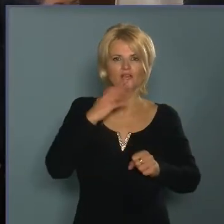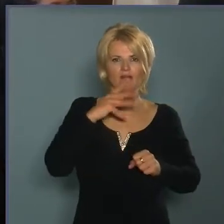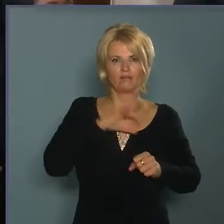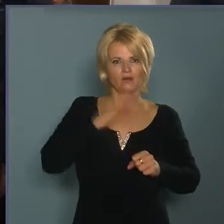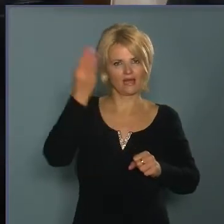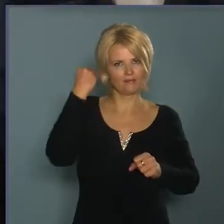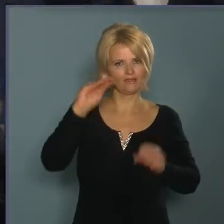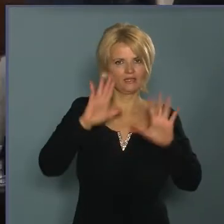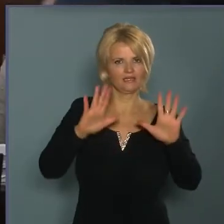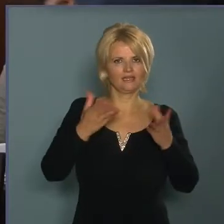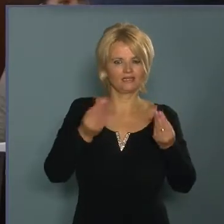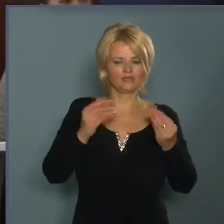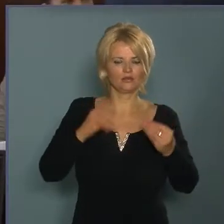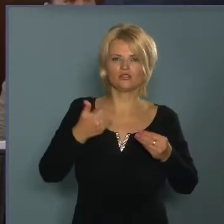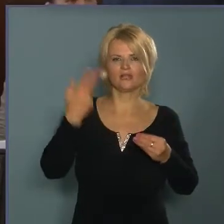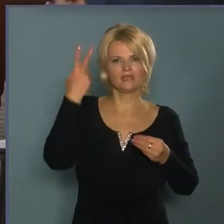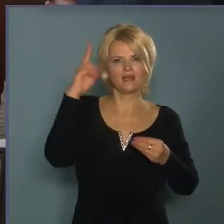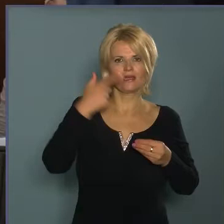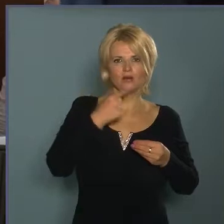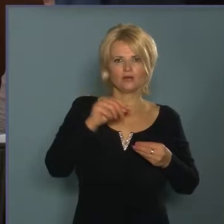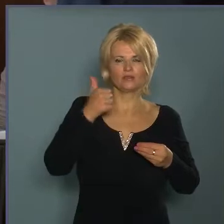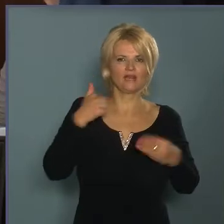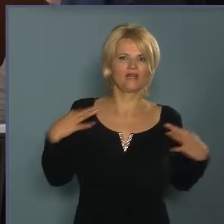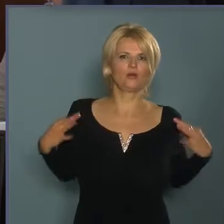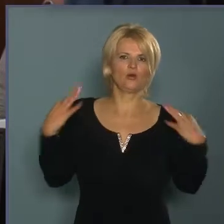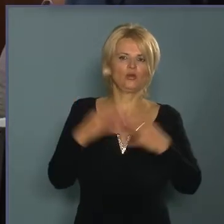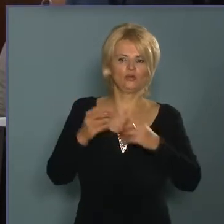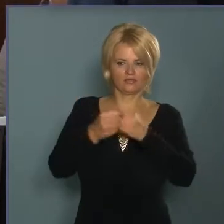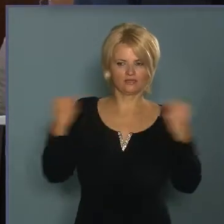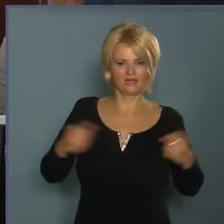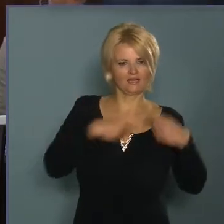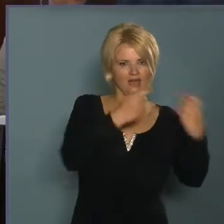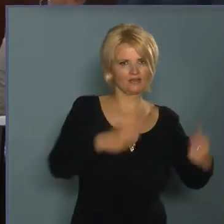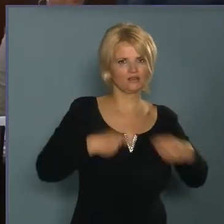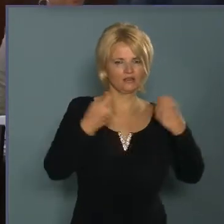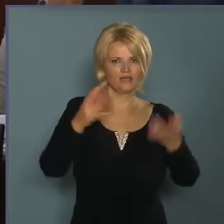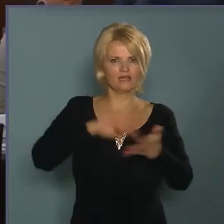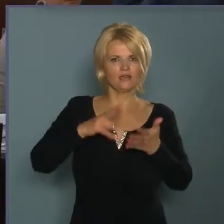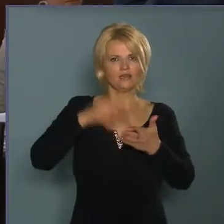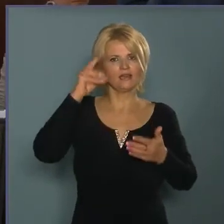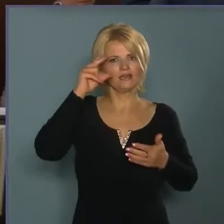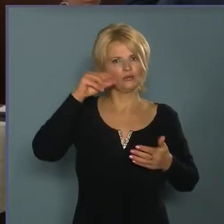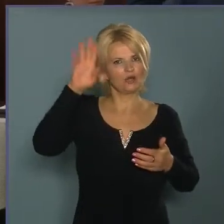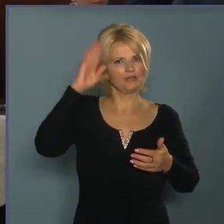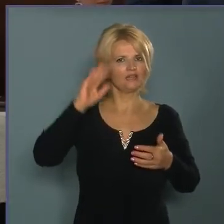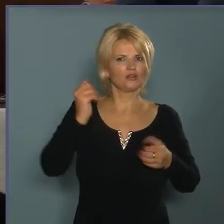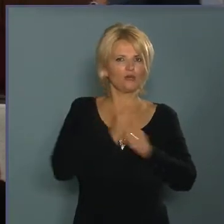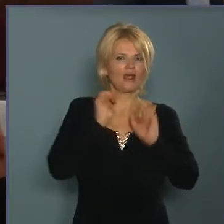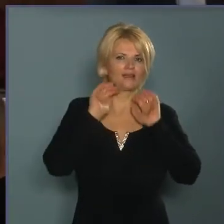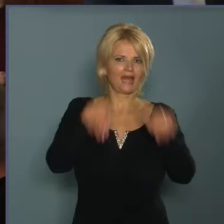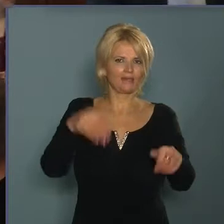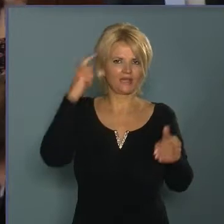Robert polgármester 10 eszközt és szimbolikusan 21 öltözőszekrényt adott át a kerületi rendőrkapitányság munkájának